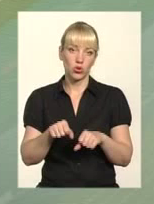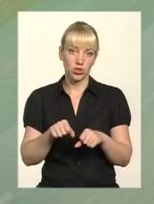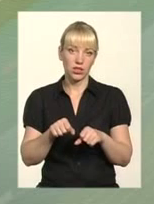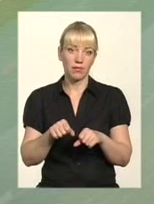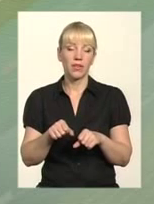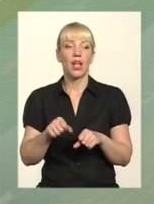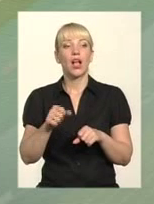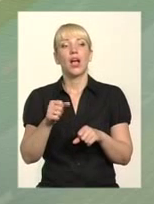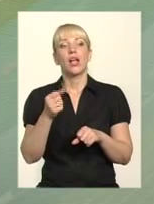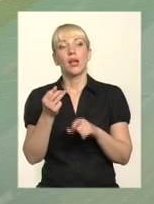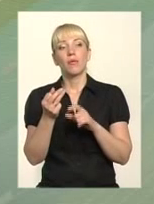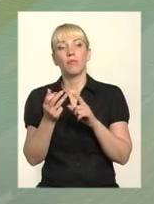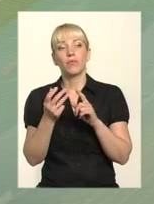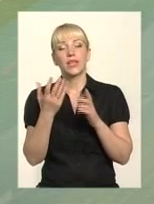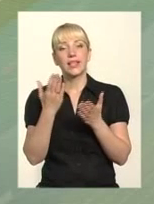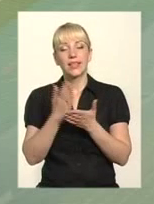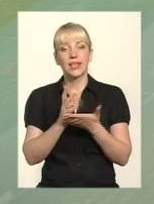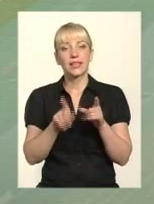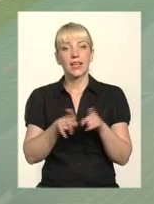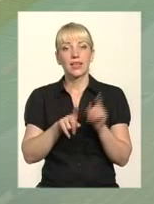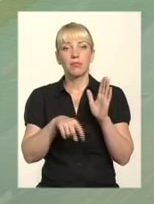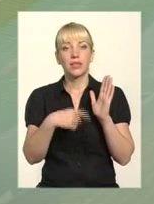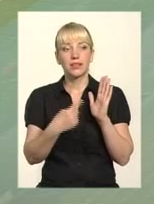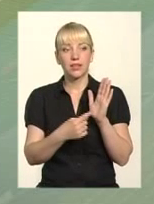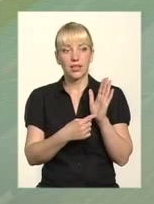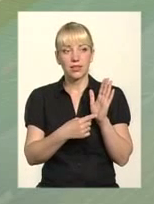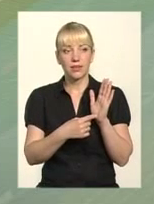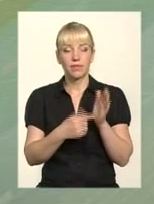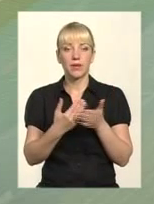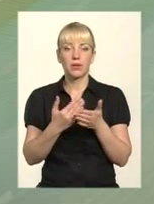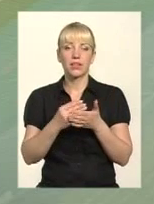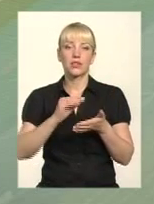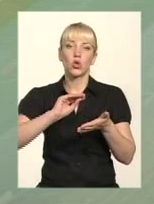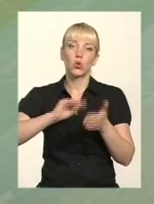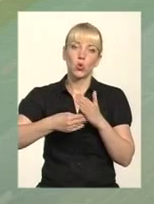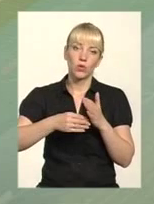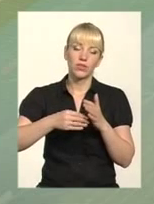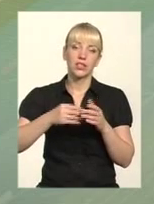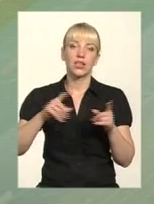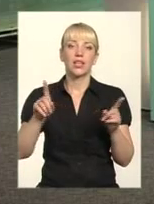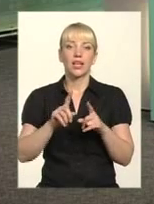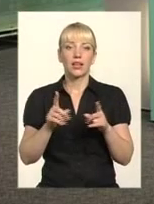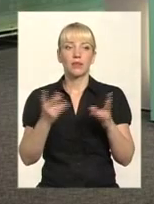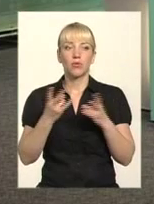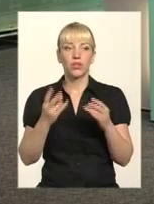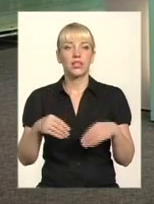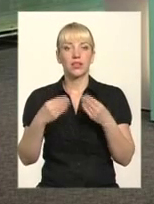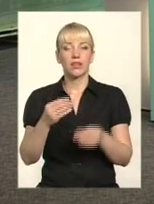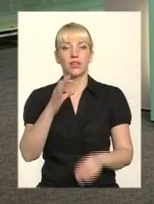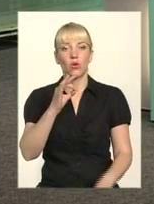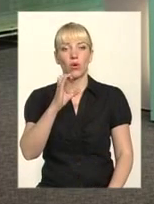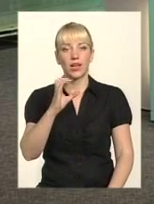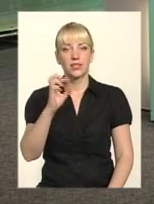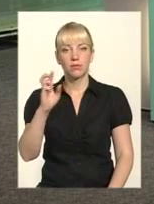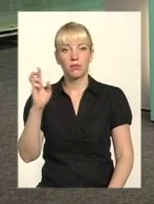-друге, є питання, скажімо так, виписок, справок, які надаються вже іменно ОСББ. Тому,